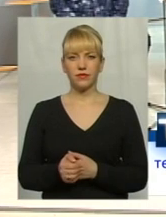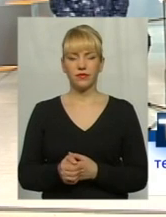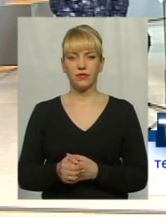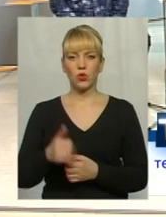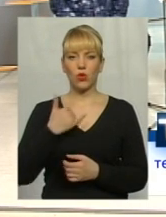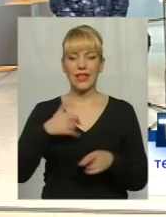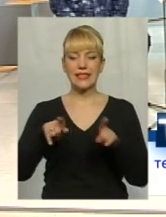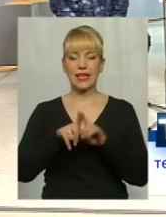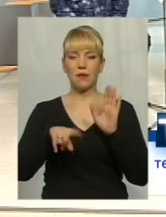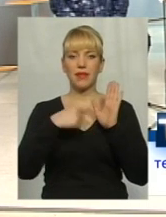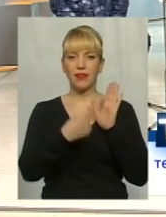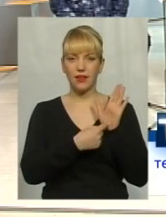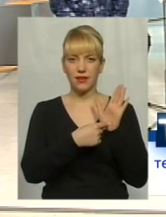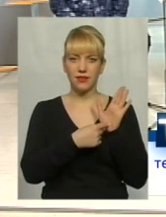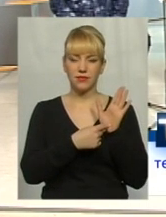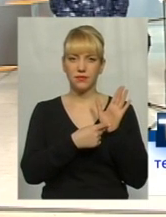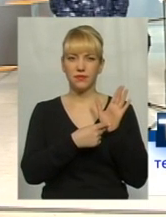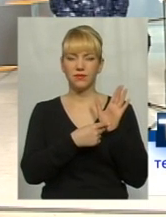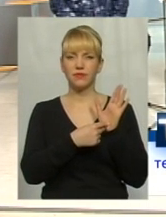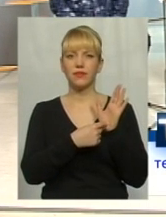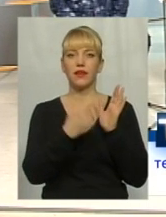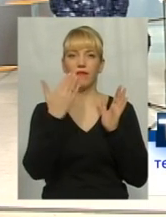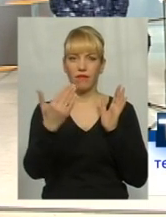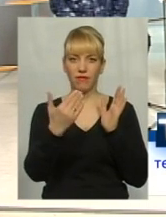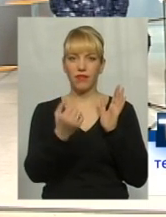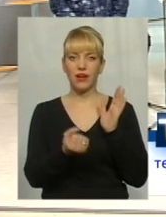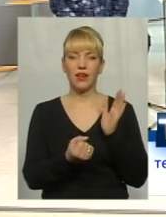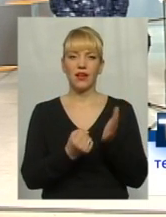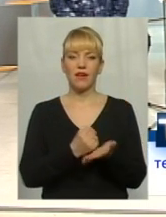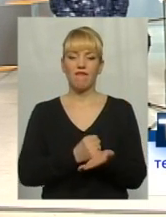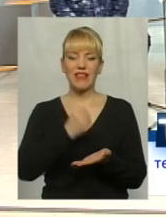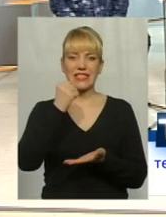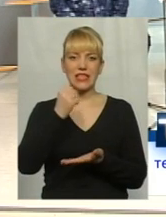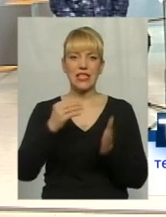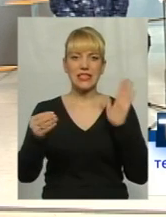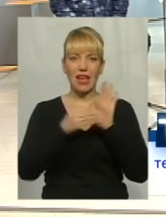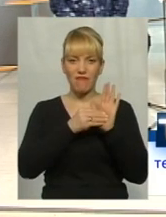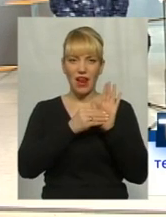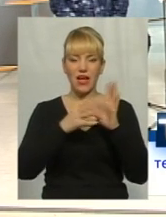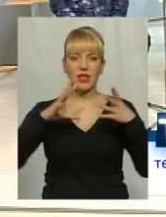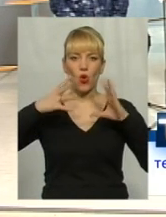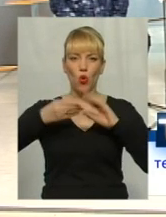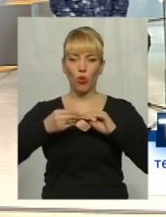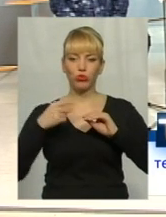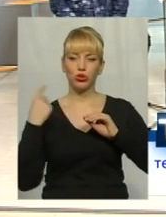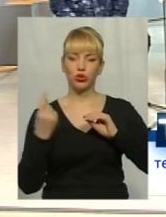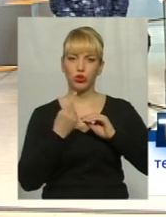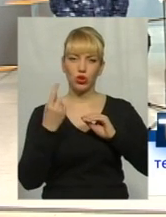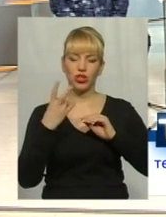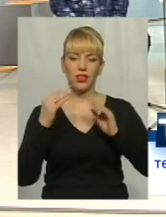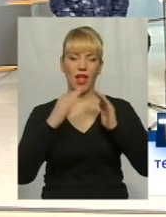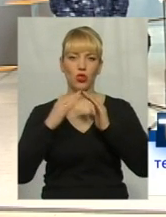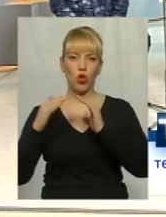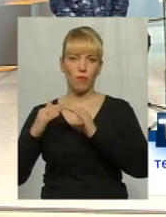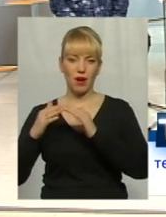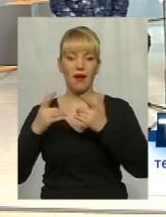Добрий вечір. Друге питання. Ви встановляєте общий щочок на общежитті, на дома і проще